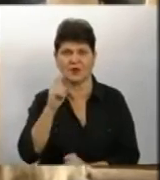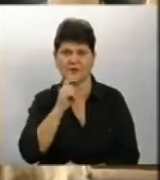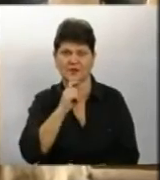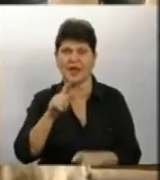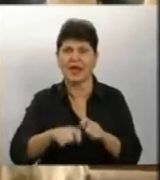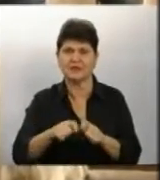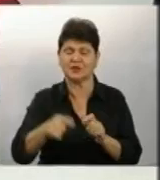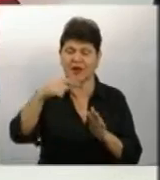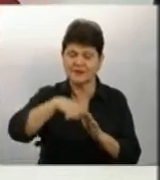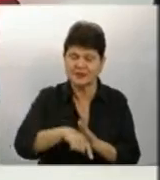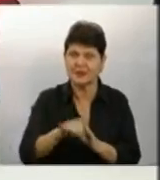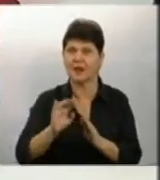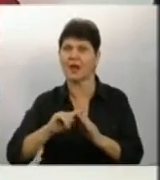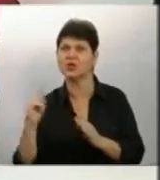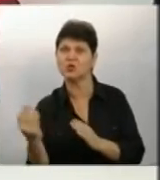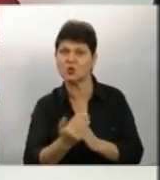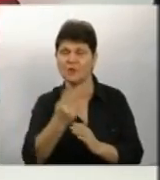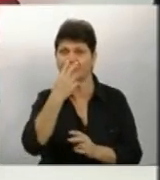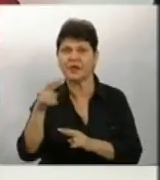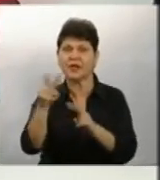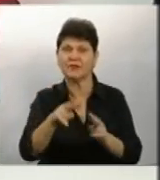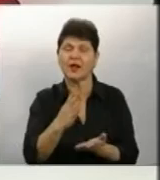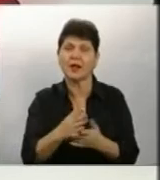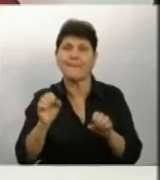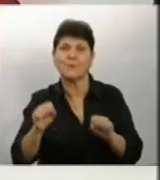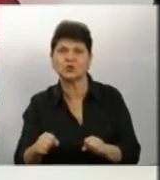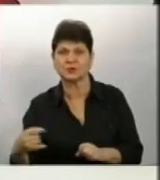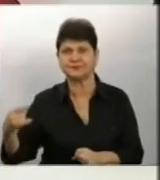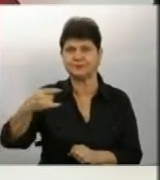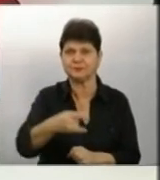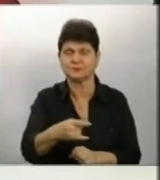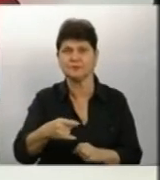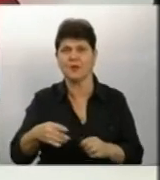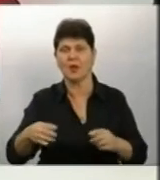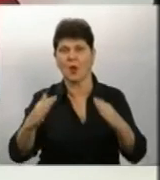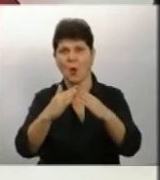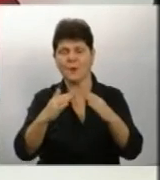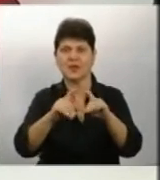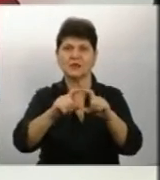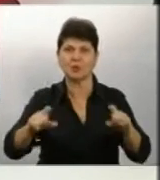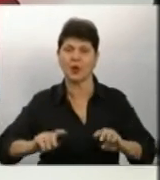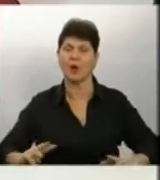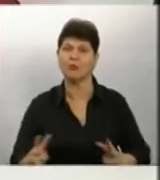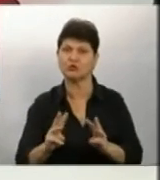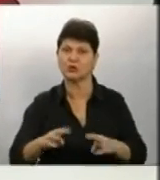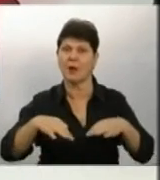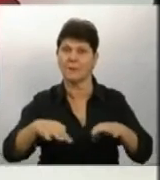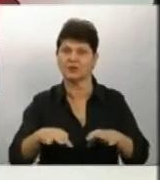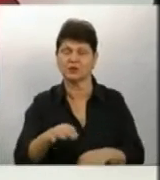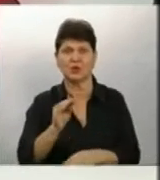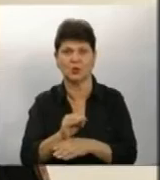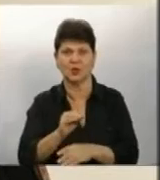тільки всередині, а й зовні Зокрема, дивитимуться, чи є можливість під'їхати до об'єктів та споруд пожежним машинам, додає Сторожук